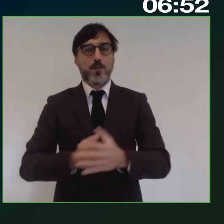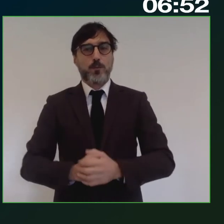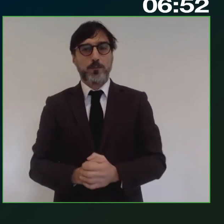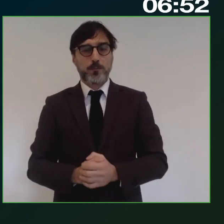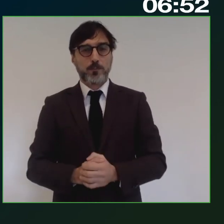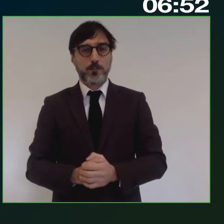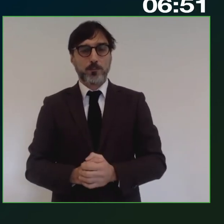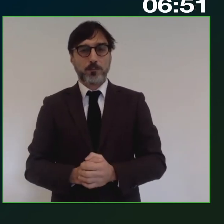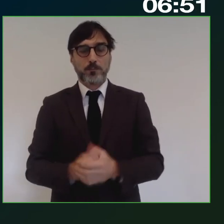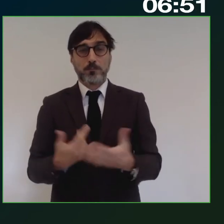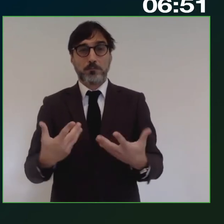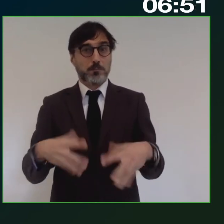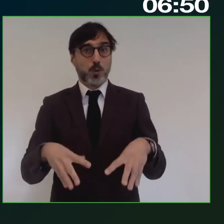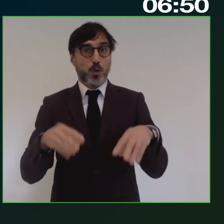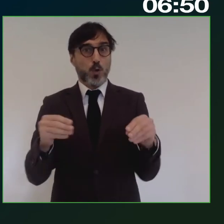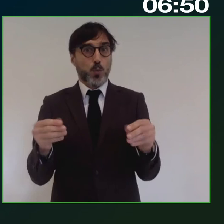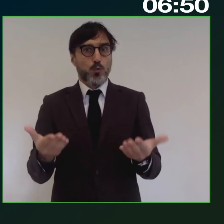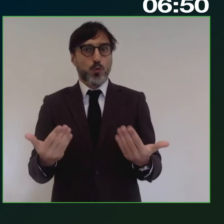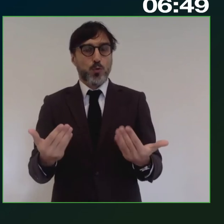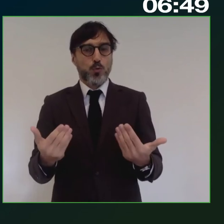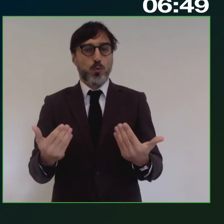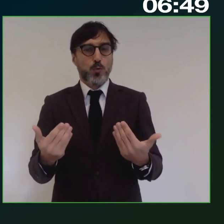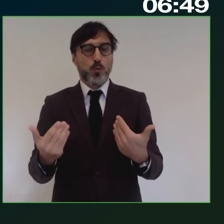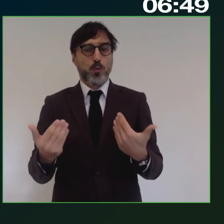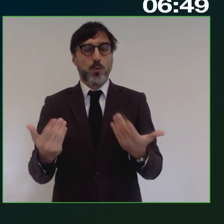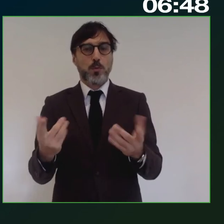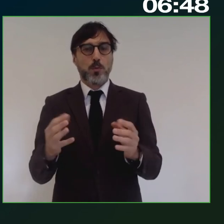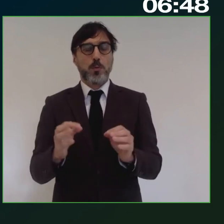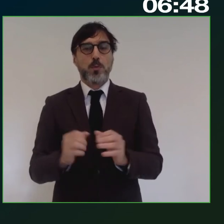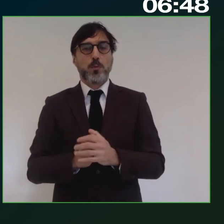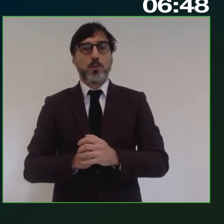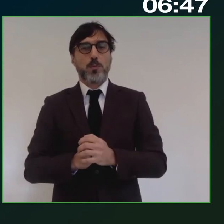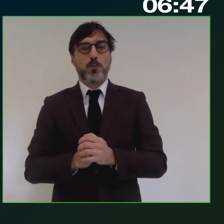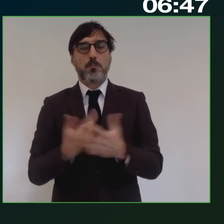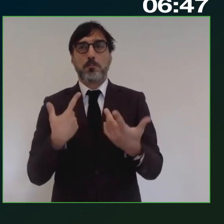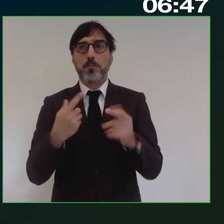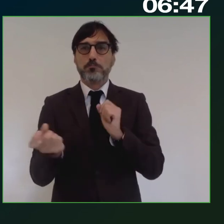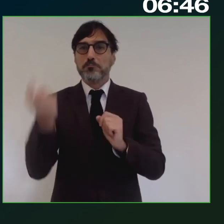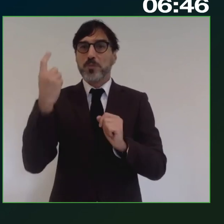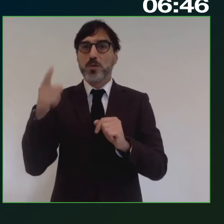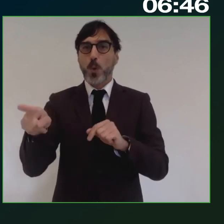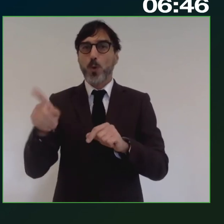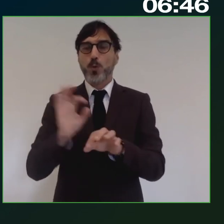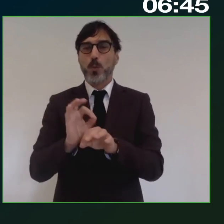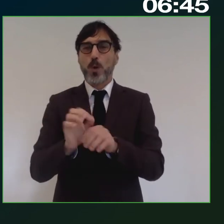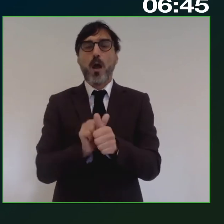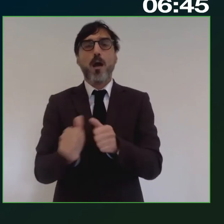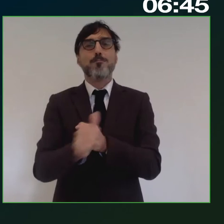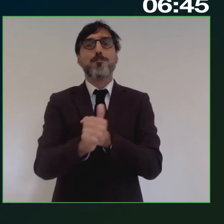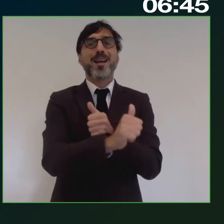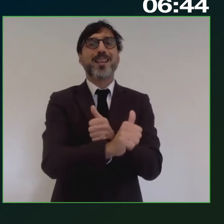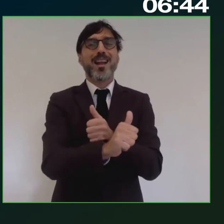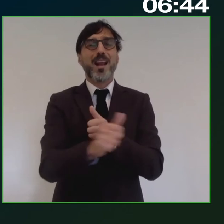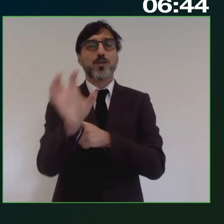Parto subito prendendo punto da quello che è il tenariato regionale